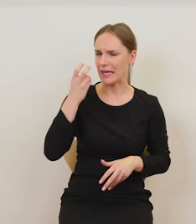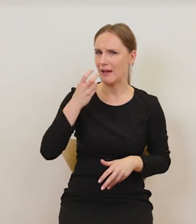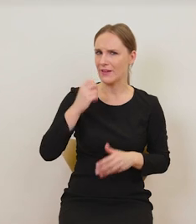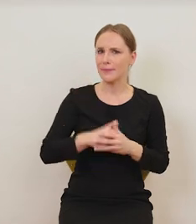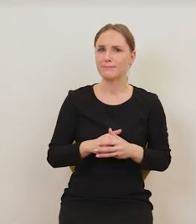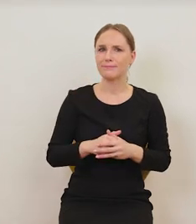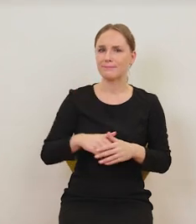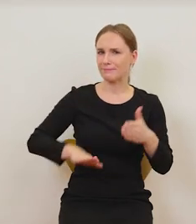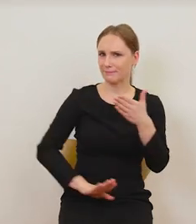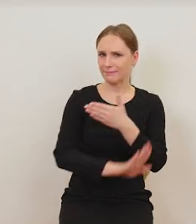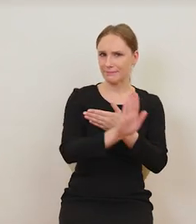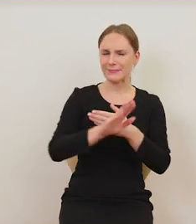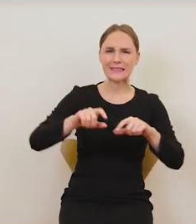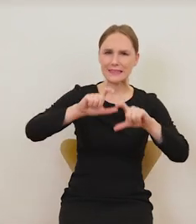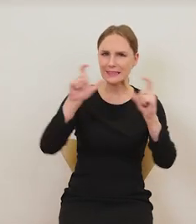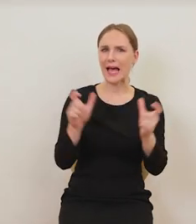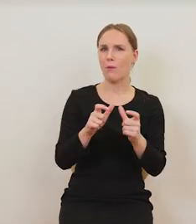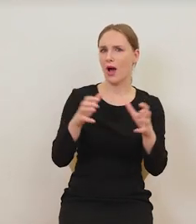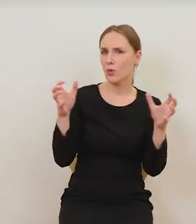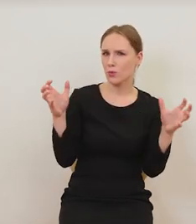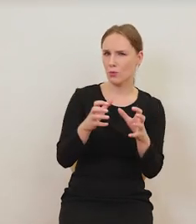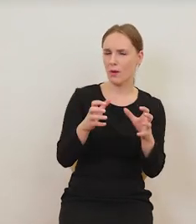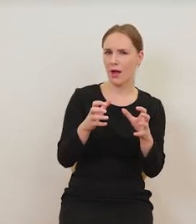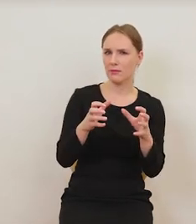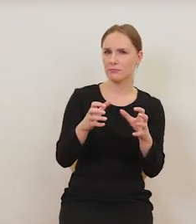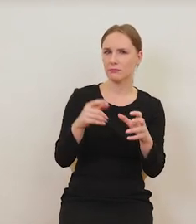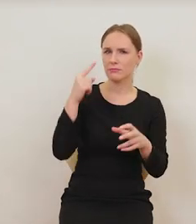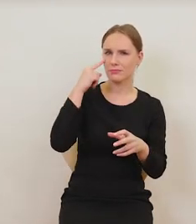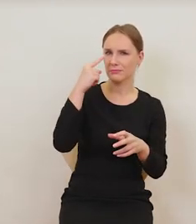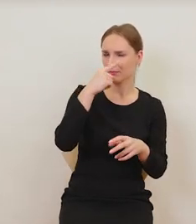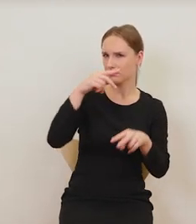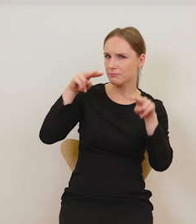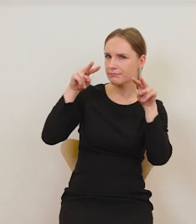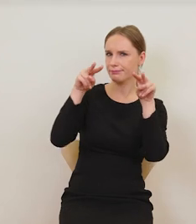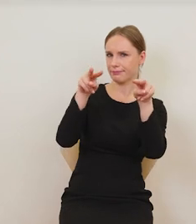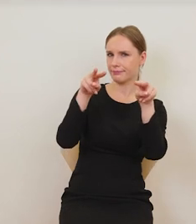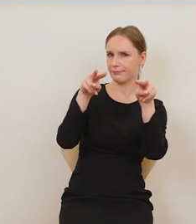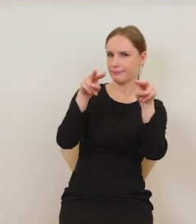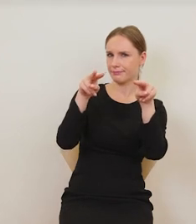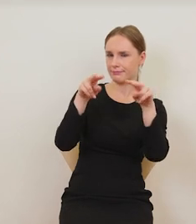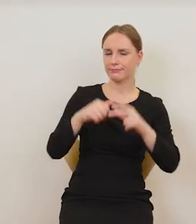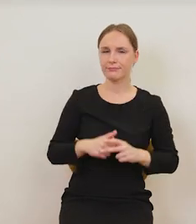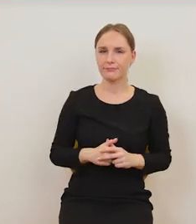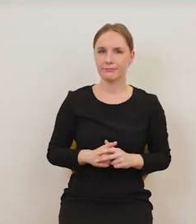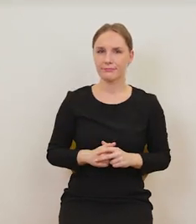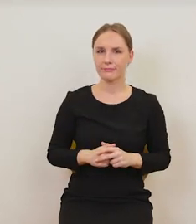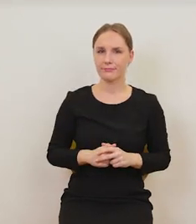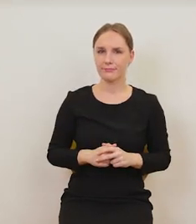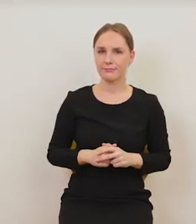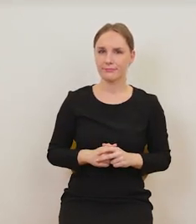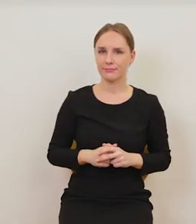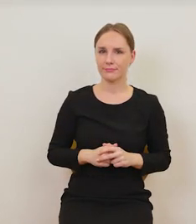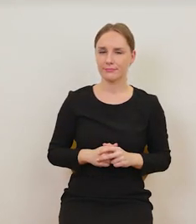dość niezwykła, ponieważ cała kompania patrzy na widza, na nas, jak Państwo się zorientują.